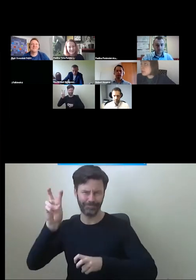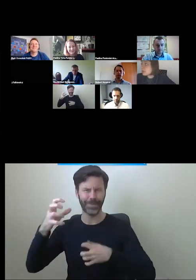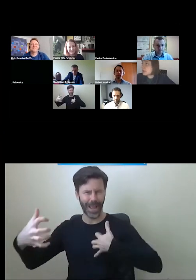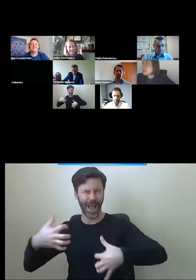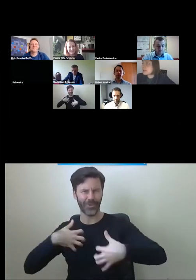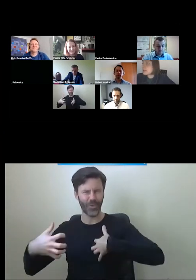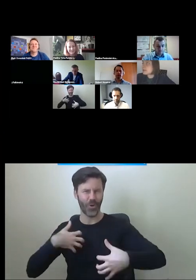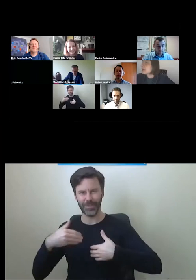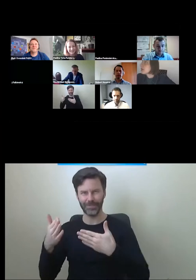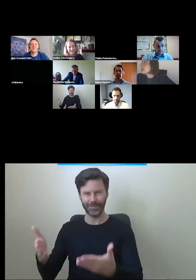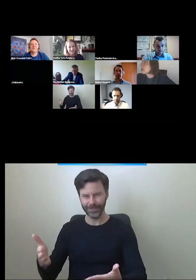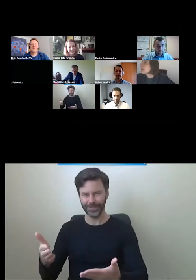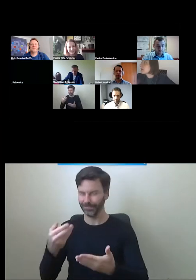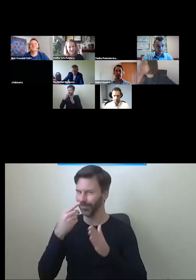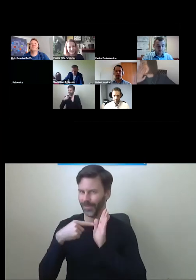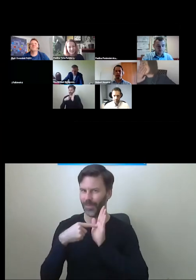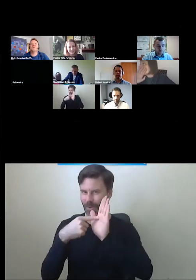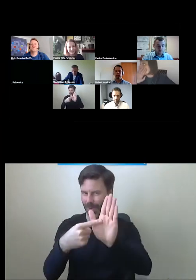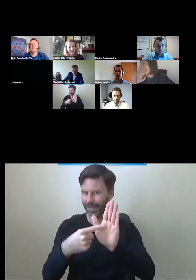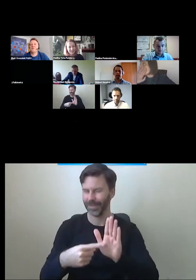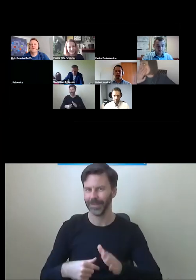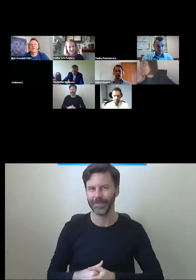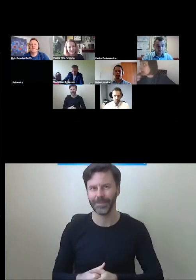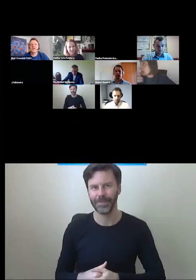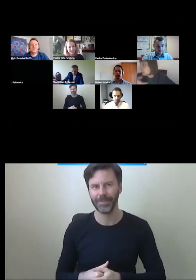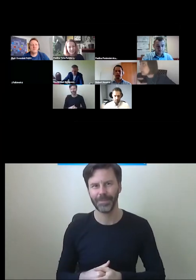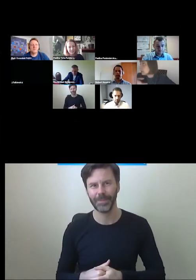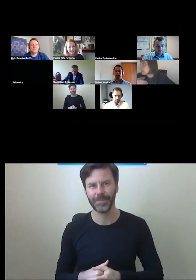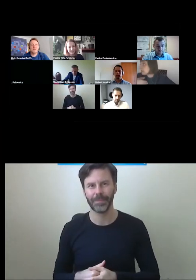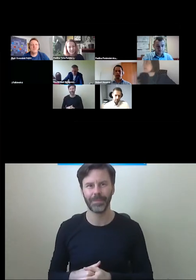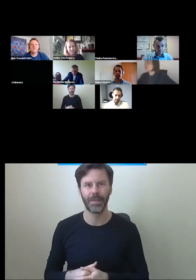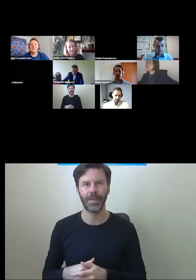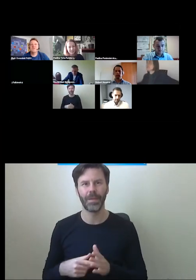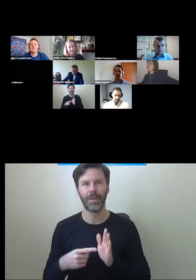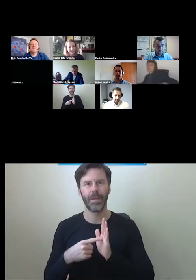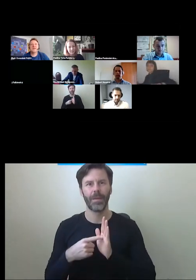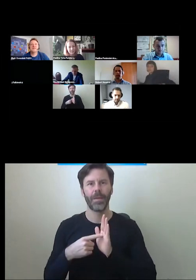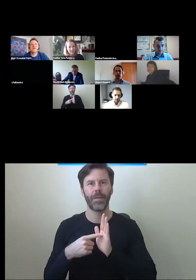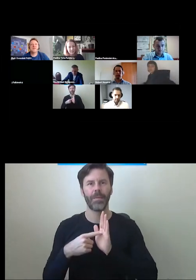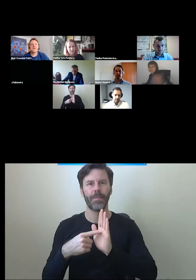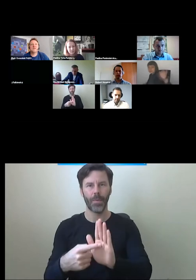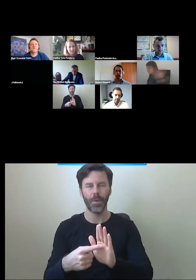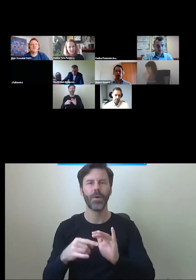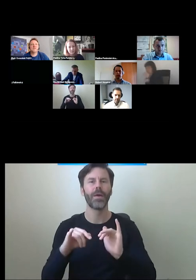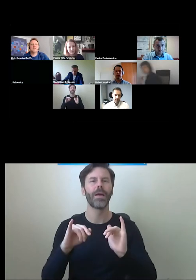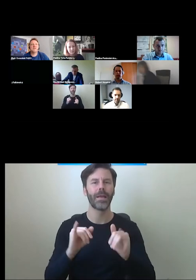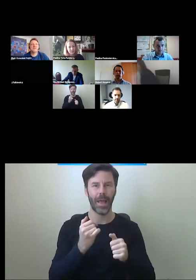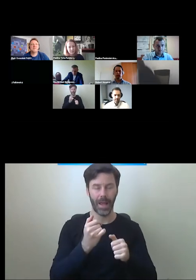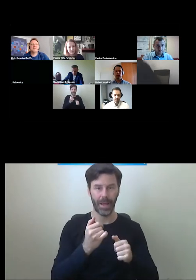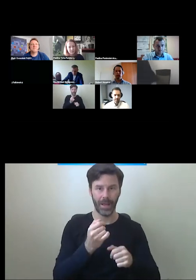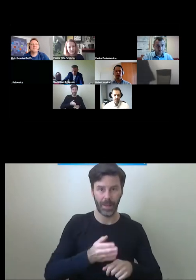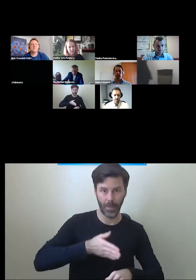i będzie pokazywał, w jaki sposób na dwóch stacjach kolejowych